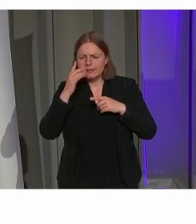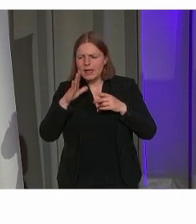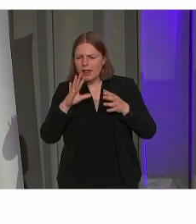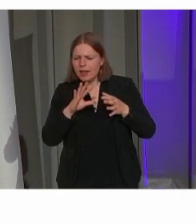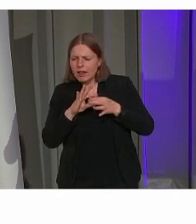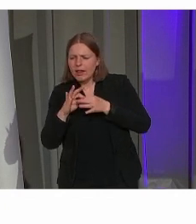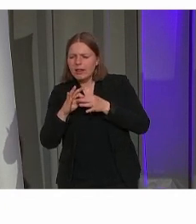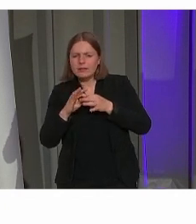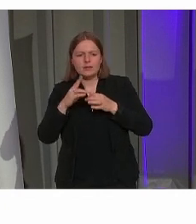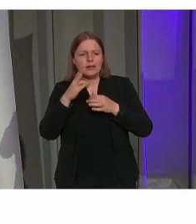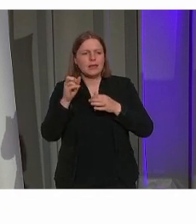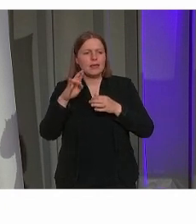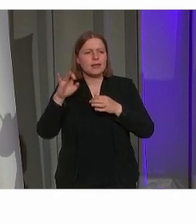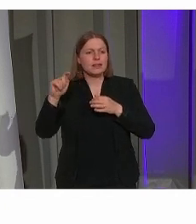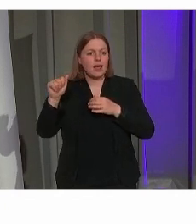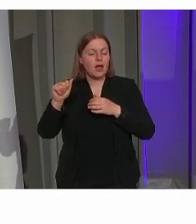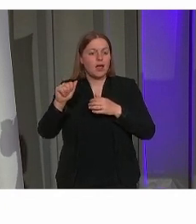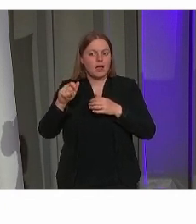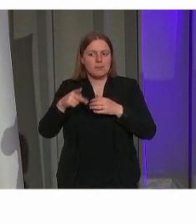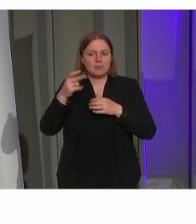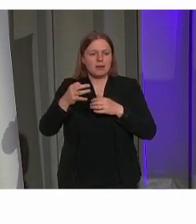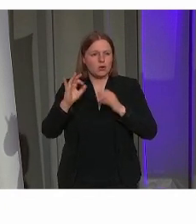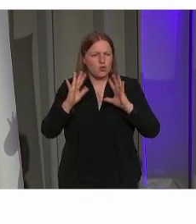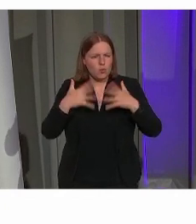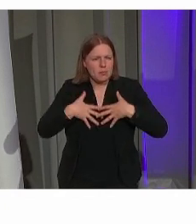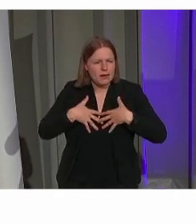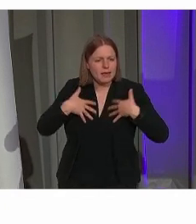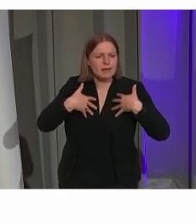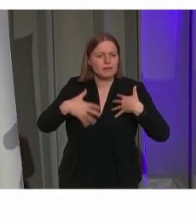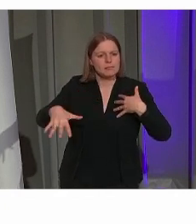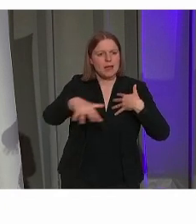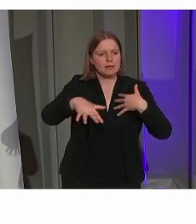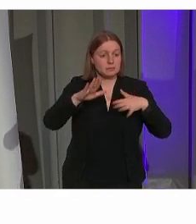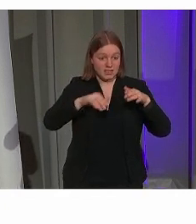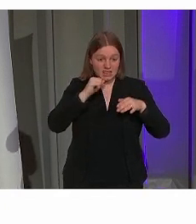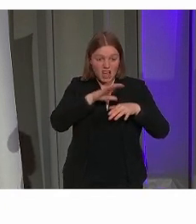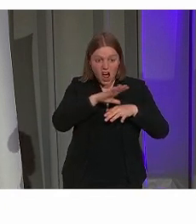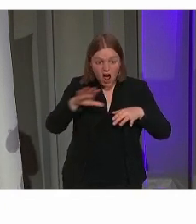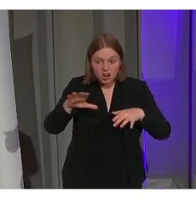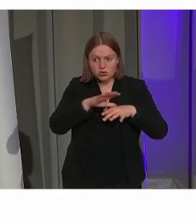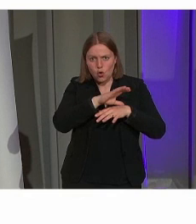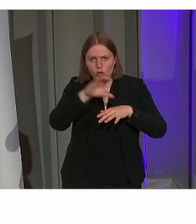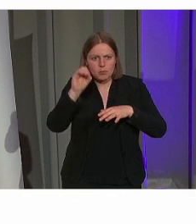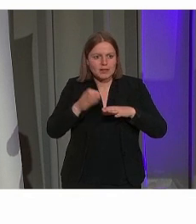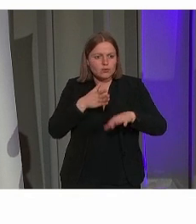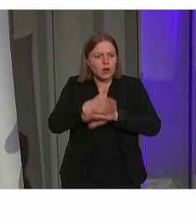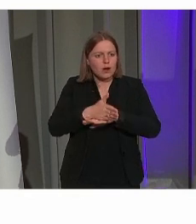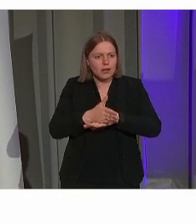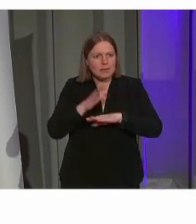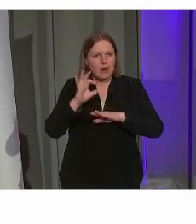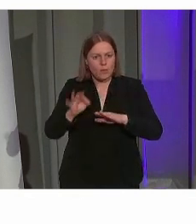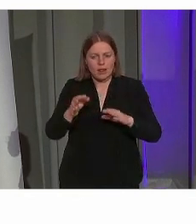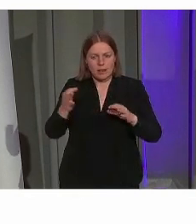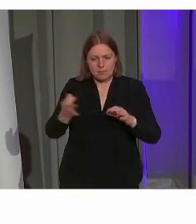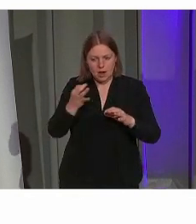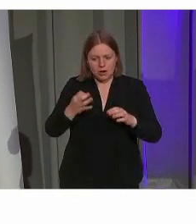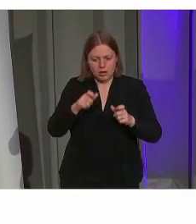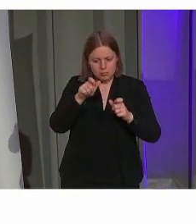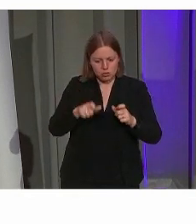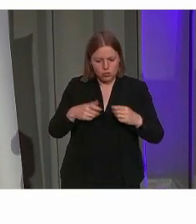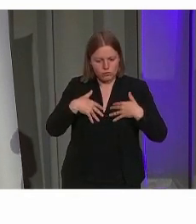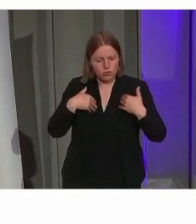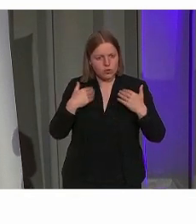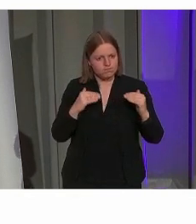Het beleven wordt zeer belangrijk geacht. Zelf al is niet alles toegankelijk. Het is wel belangrijk dat je een